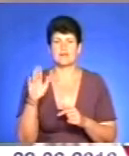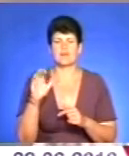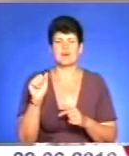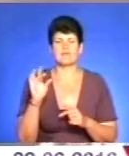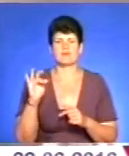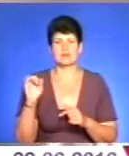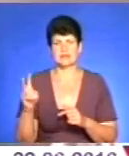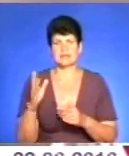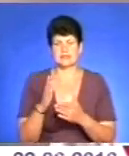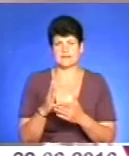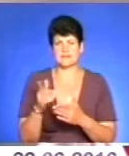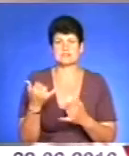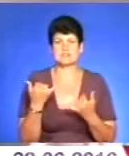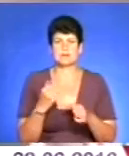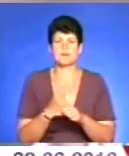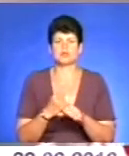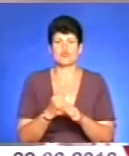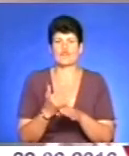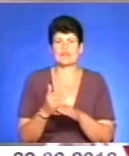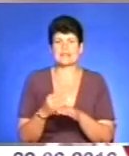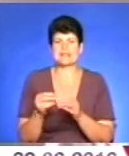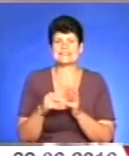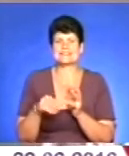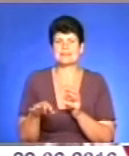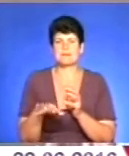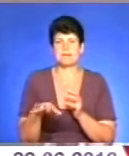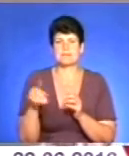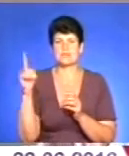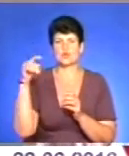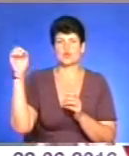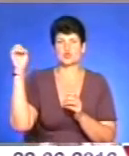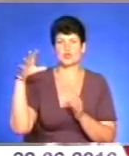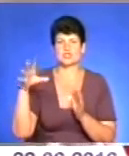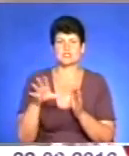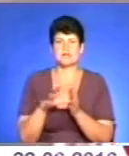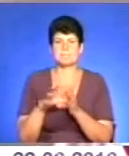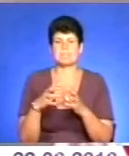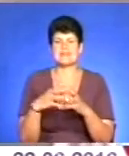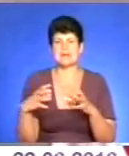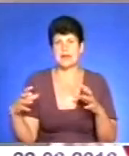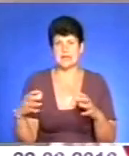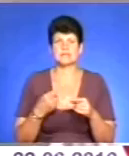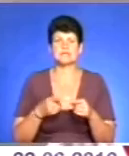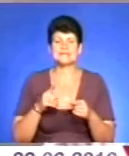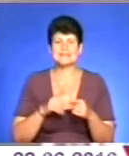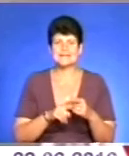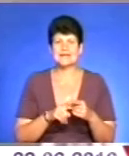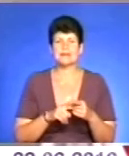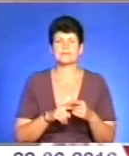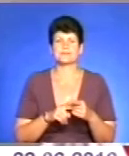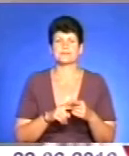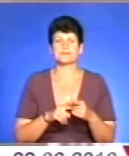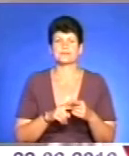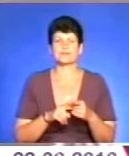працюємо, зараз вже виділили земельну ділянку під сонячні батареї. Це теж в тому плані, що вже перші